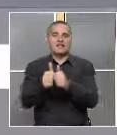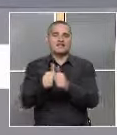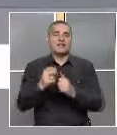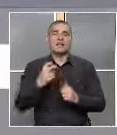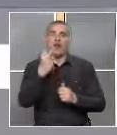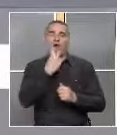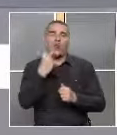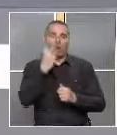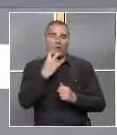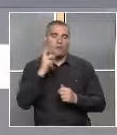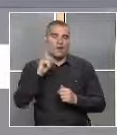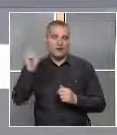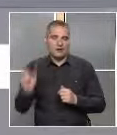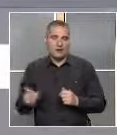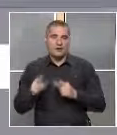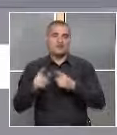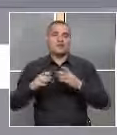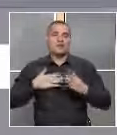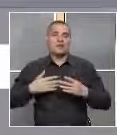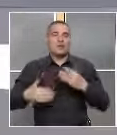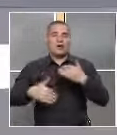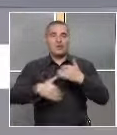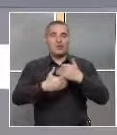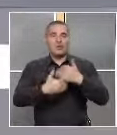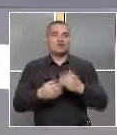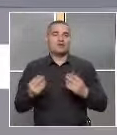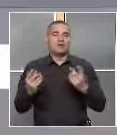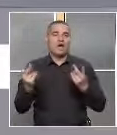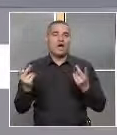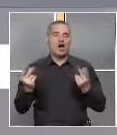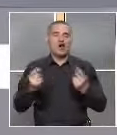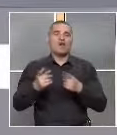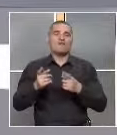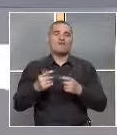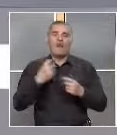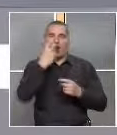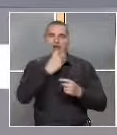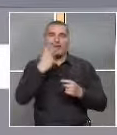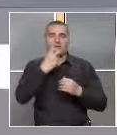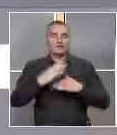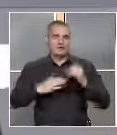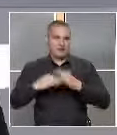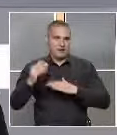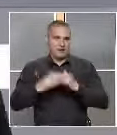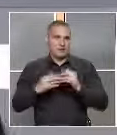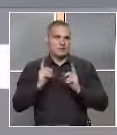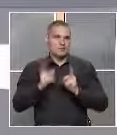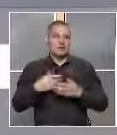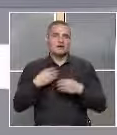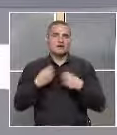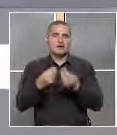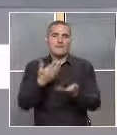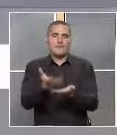логопеда. Те имат подкрепяща роля в логопедичната практика. Мога да дам пример от къде